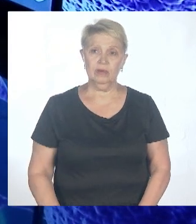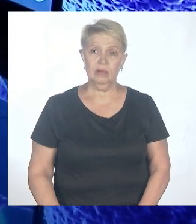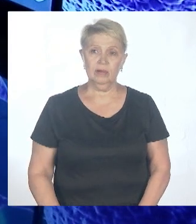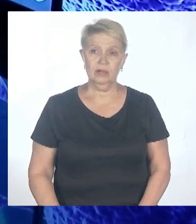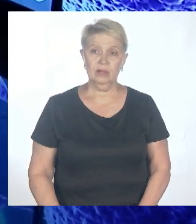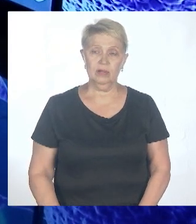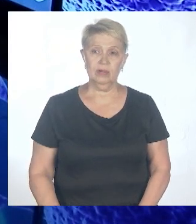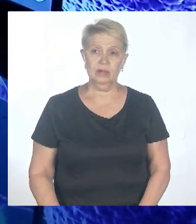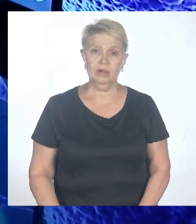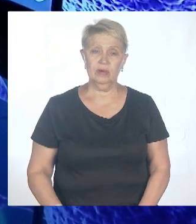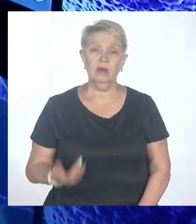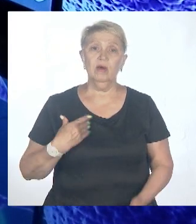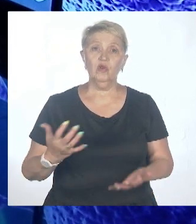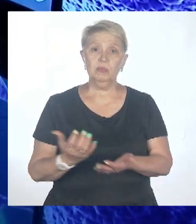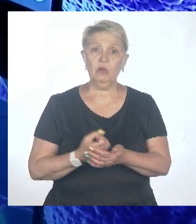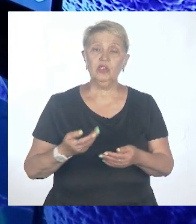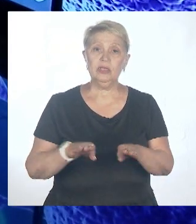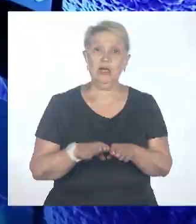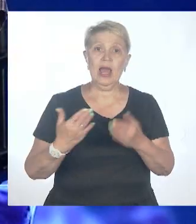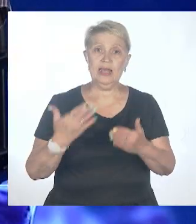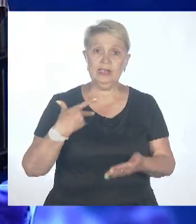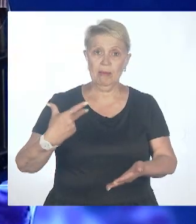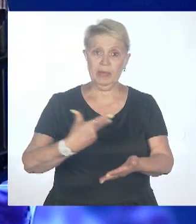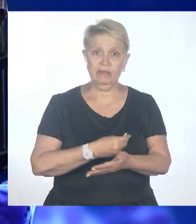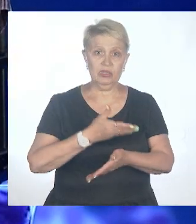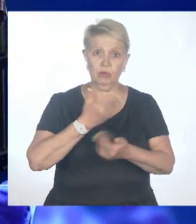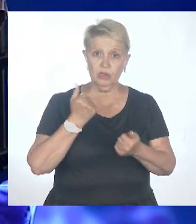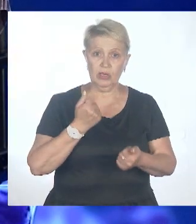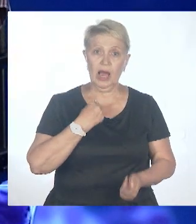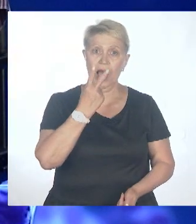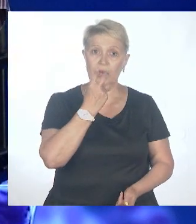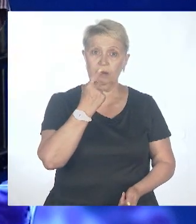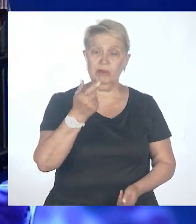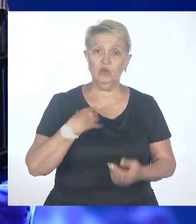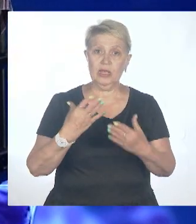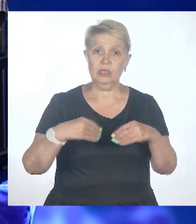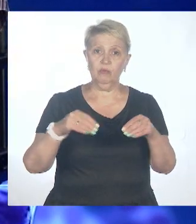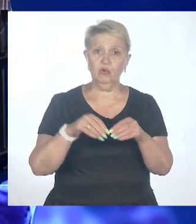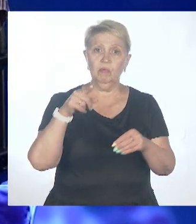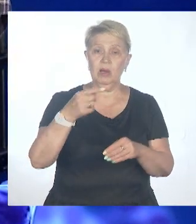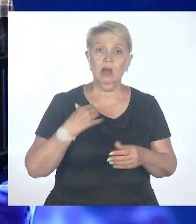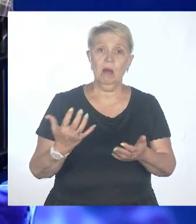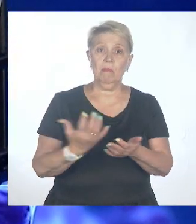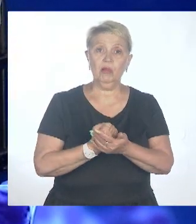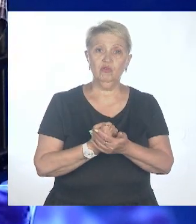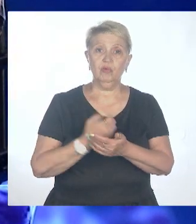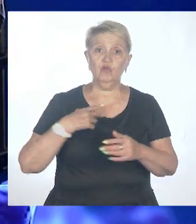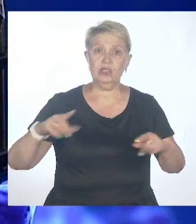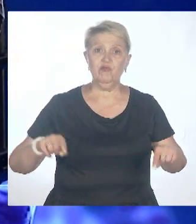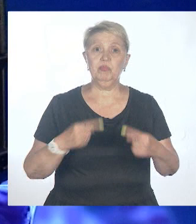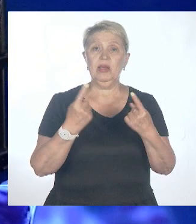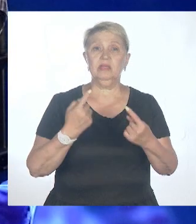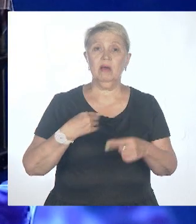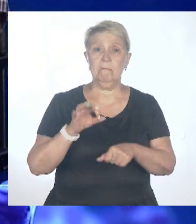Поэтому получится так, что если мы не начнем прививаться от гриппа осенью, мы получим довольно мощный всплеск как раз уже гриппа.